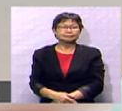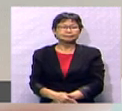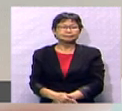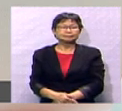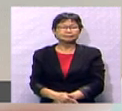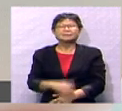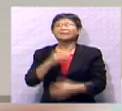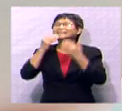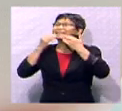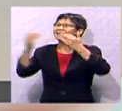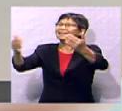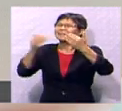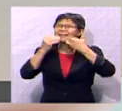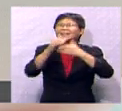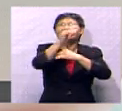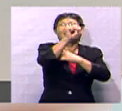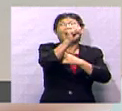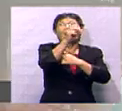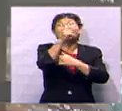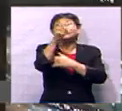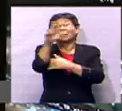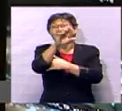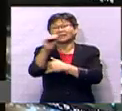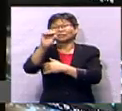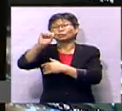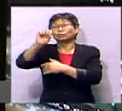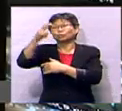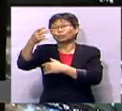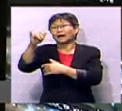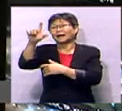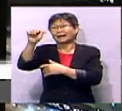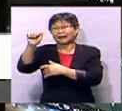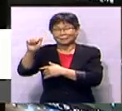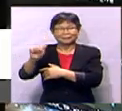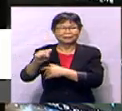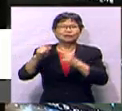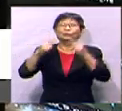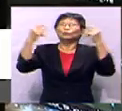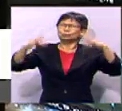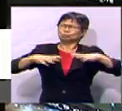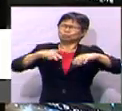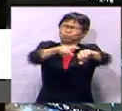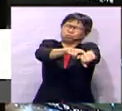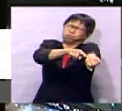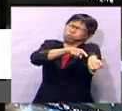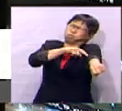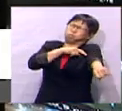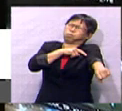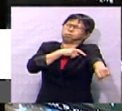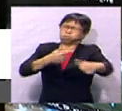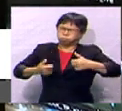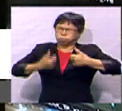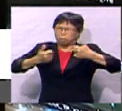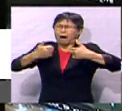Baiklah, terima kasih Atta dan Syuhaydah. Cuti panjang sempena dengan sambutan Aidilfitri yang tinggal beberapa